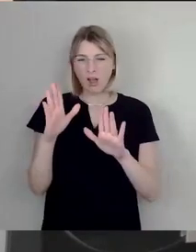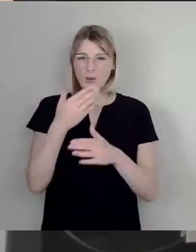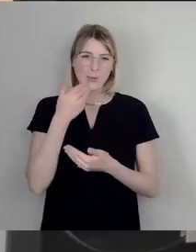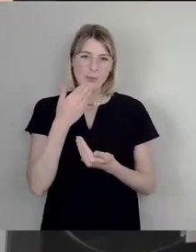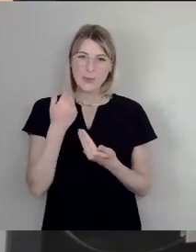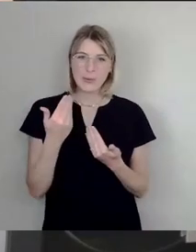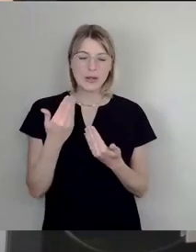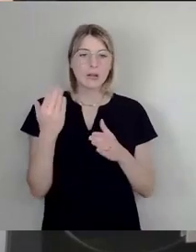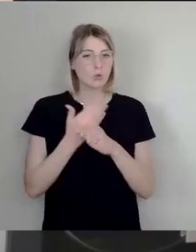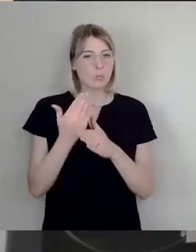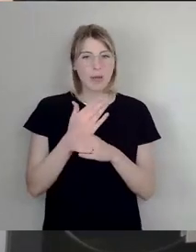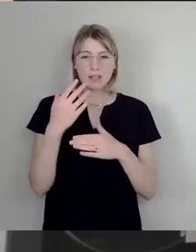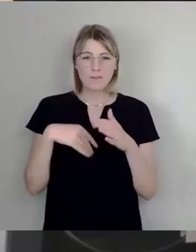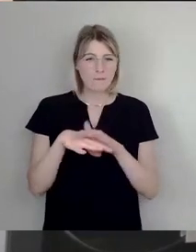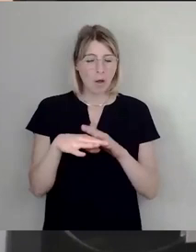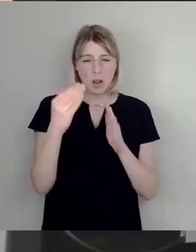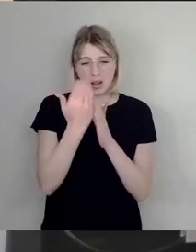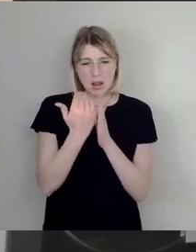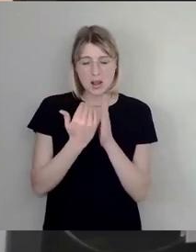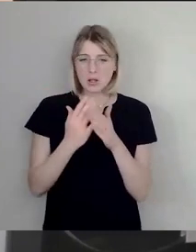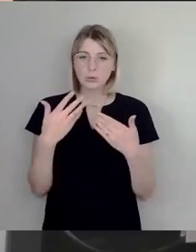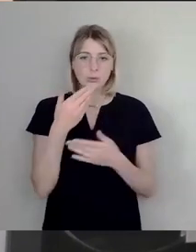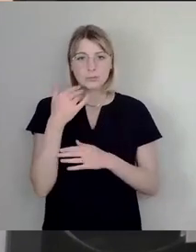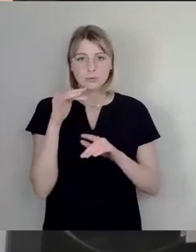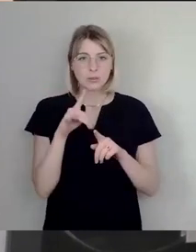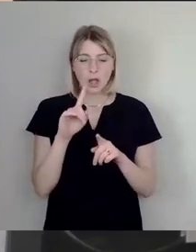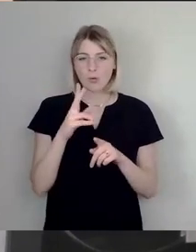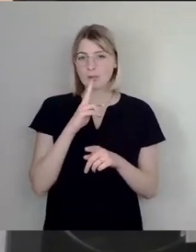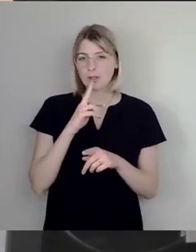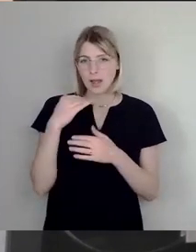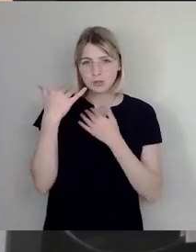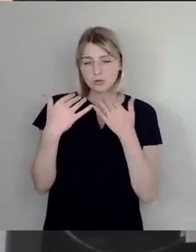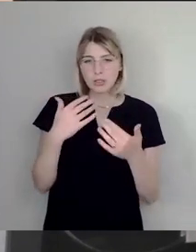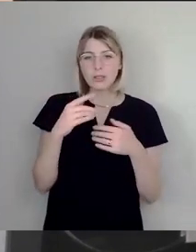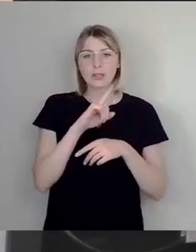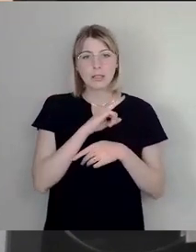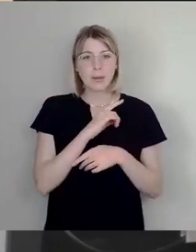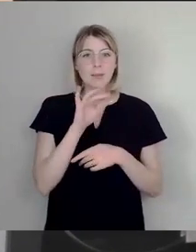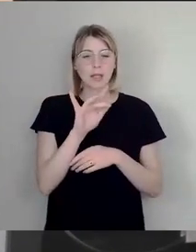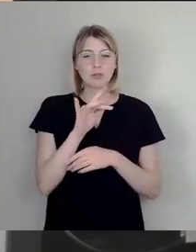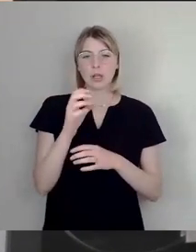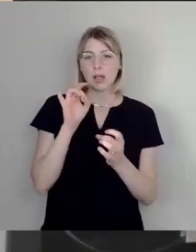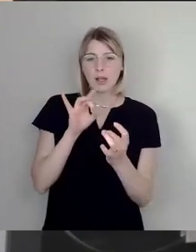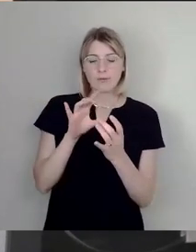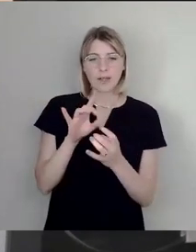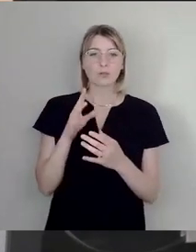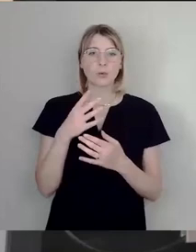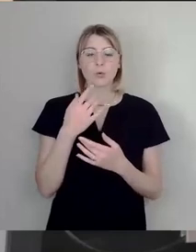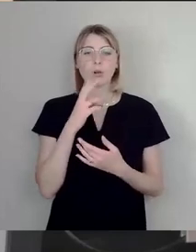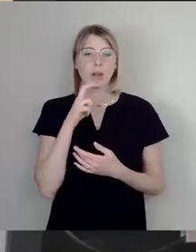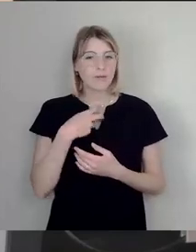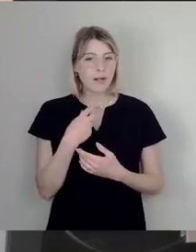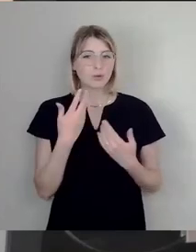Verlaufsdokumente sind Schönschreibungen der DDR-Geschichte. Selbstkritische Reflexionen werden wir in den Autobiografien in Bezug auf